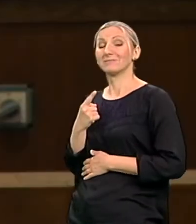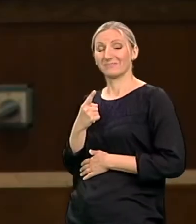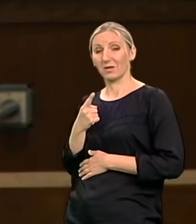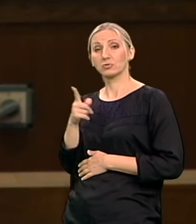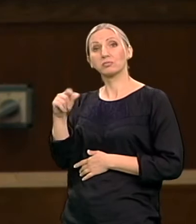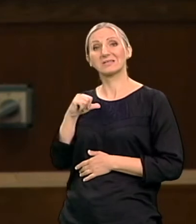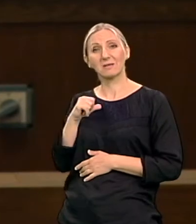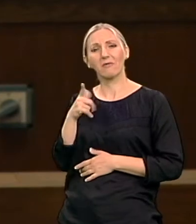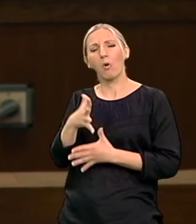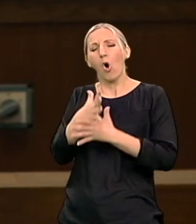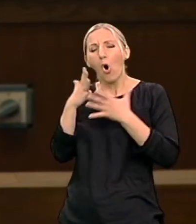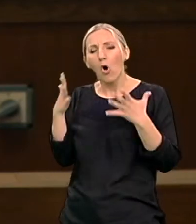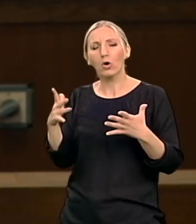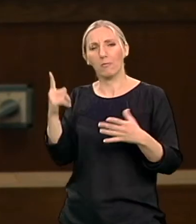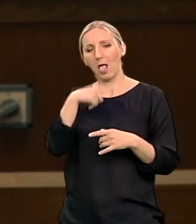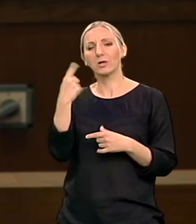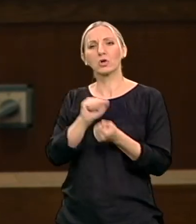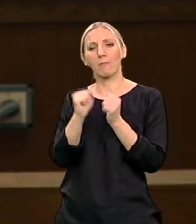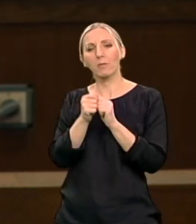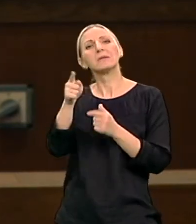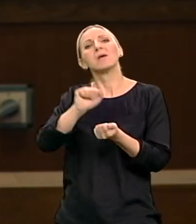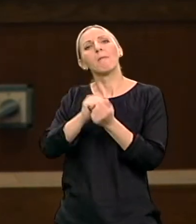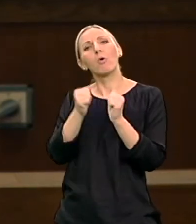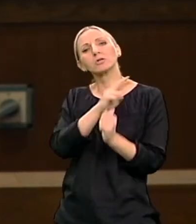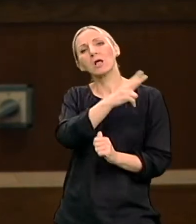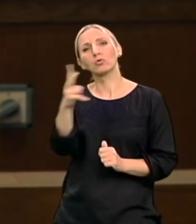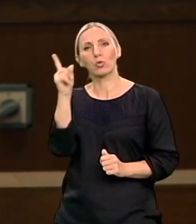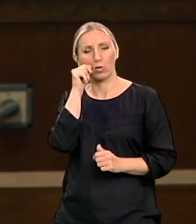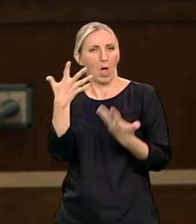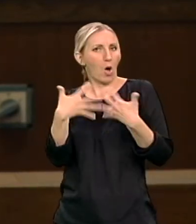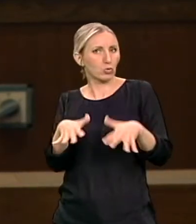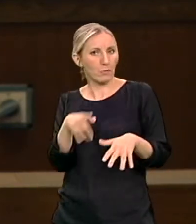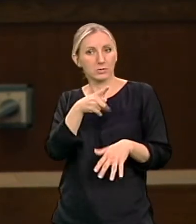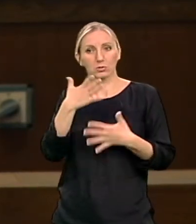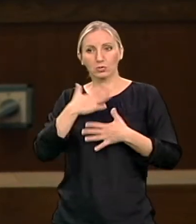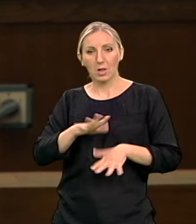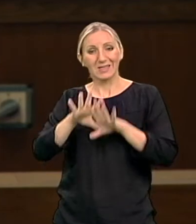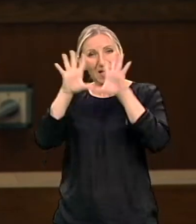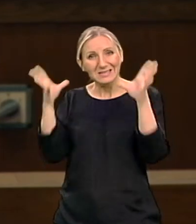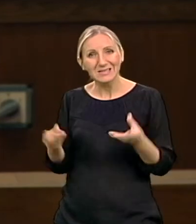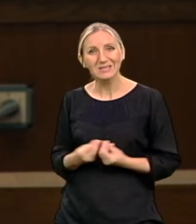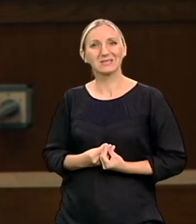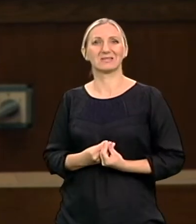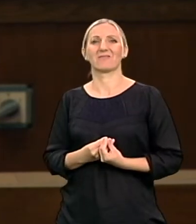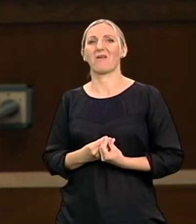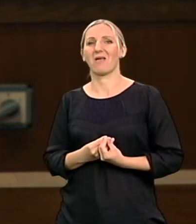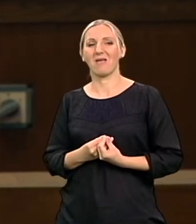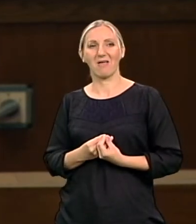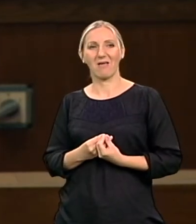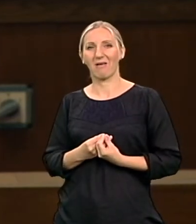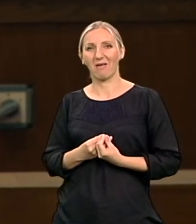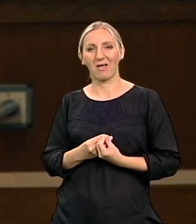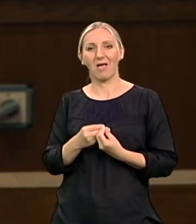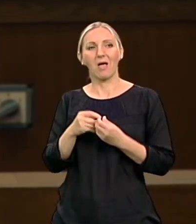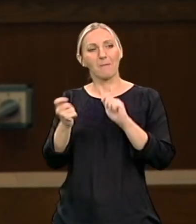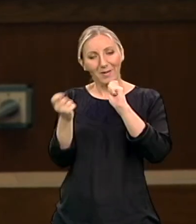borila si se i za druge ljude automatski time što si želala da se cela ta priča i svim osobama sa invaliditetom